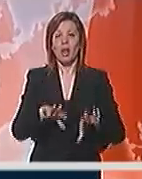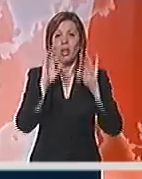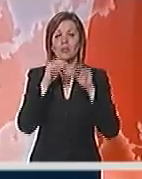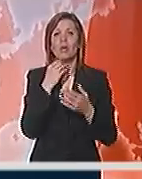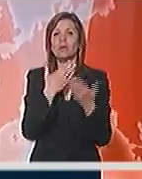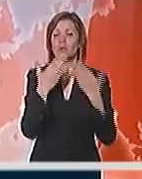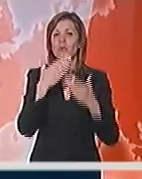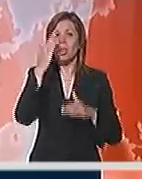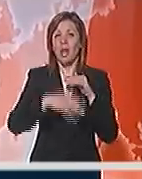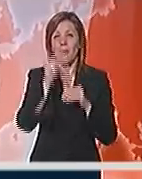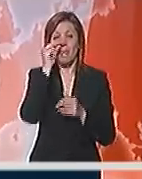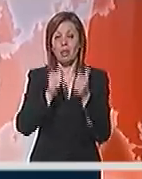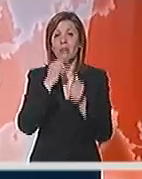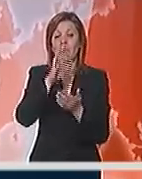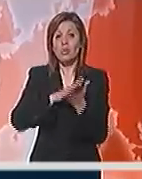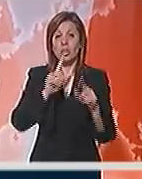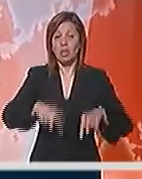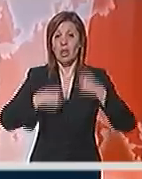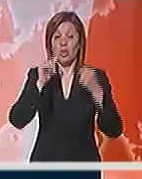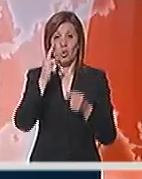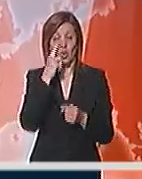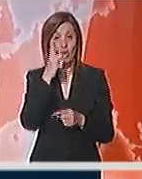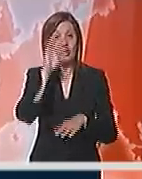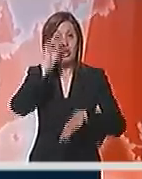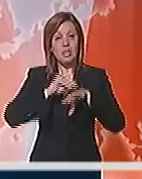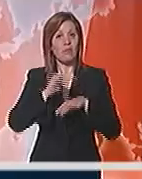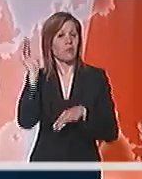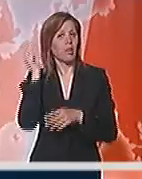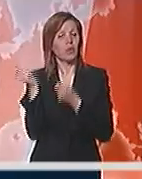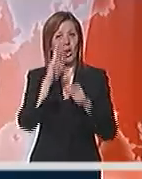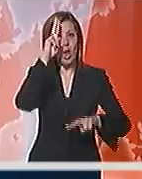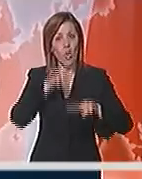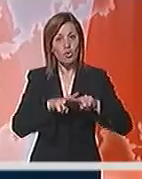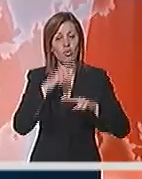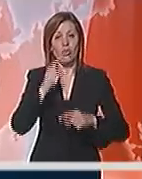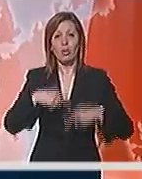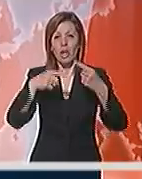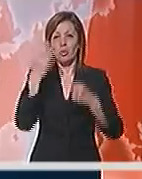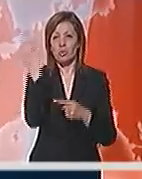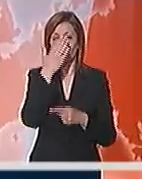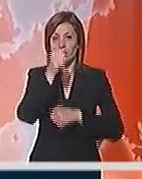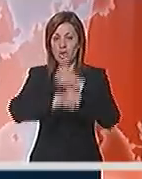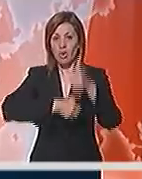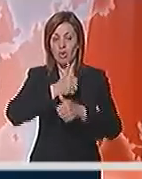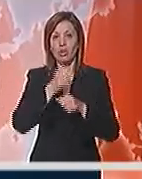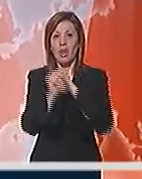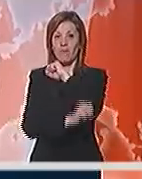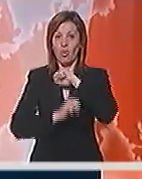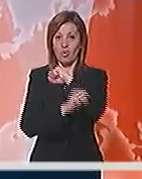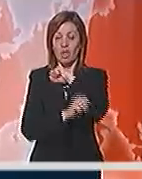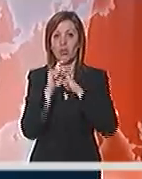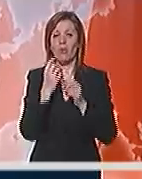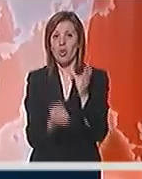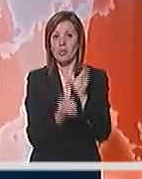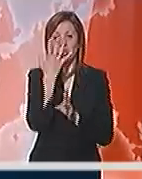Skupštini krajem maja ili početkom juna. On je izjavio da je vlada donela odluku da se u narednoj školskoj godini na fakultetima čiji je